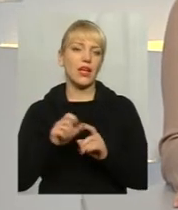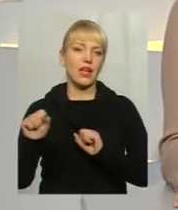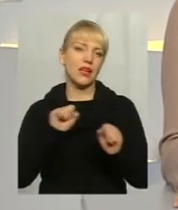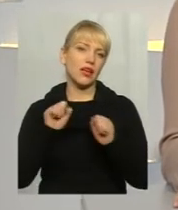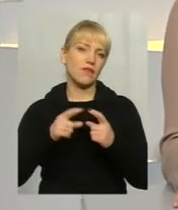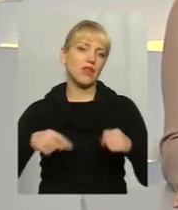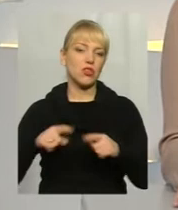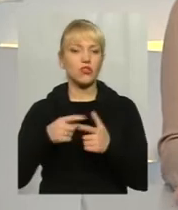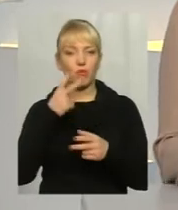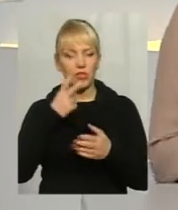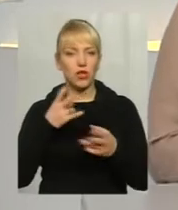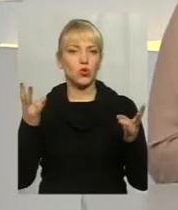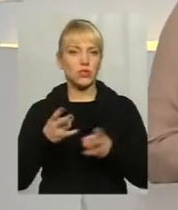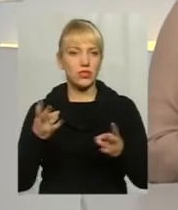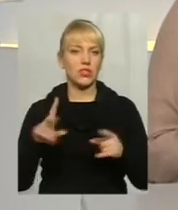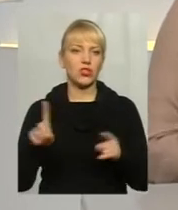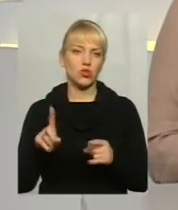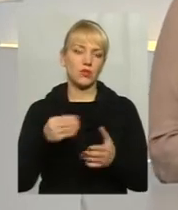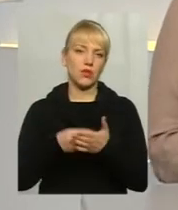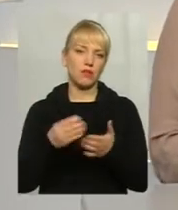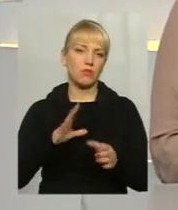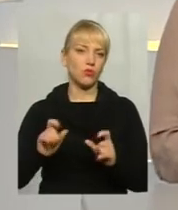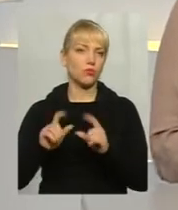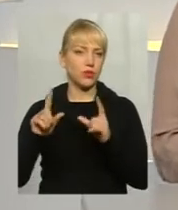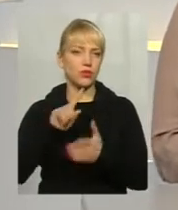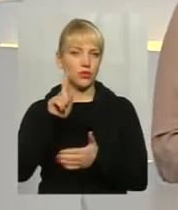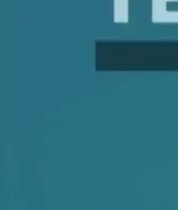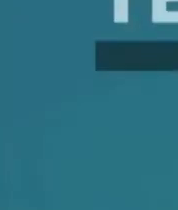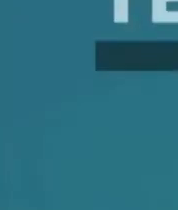вбачають вони доцільність у тому, щоб тариф було підняти. Прошу.